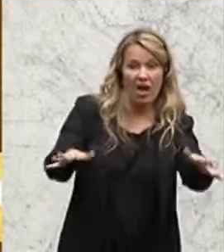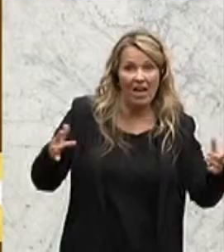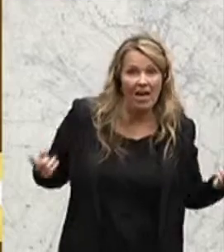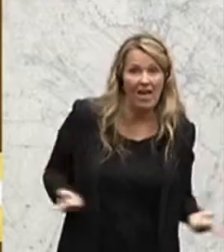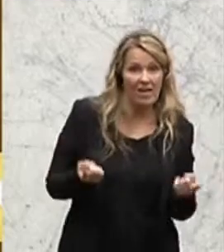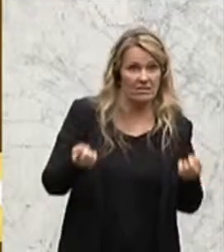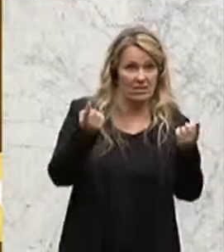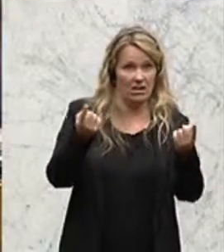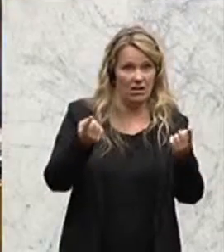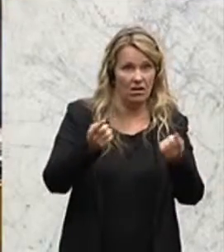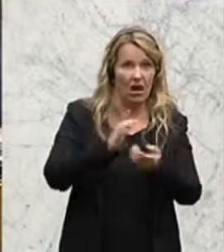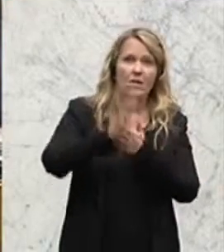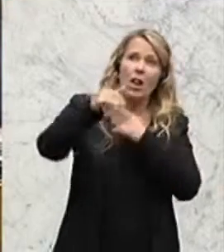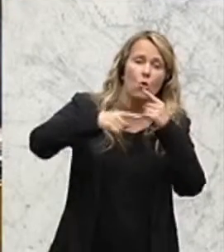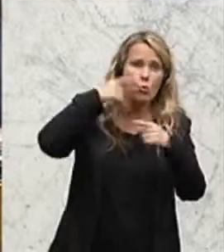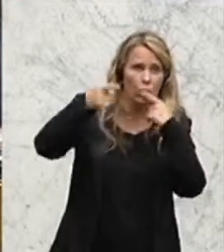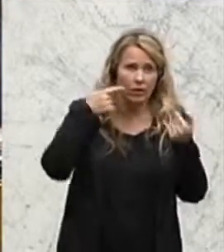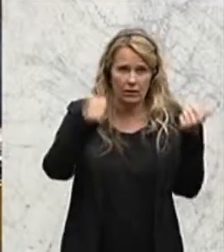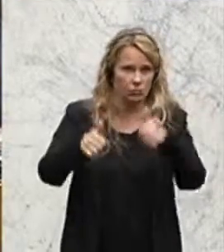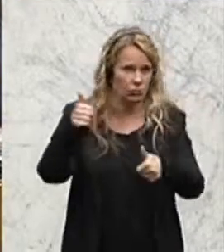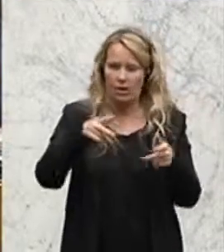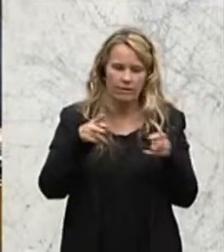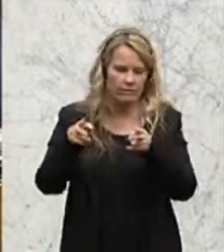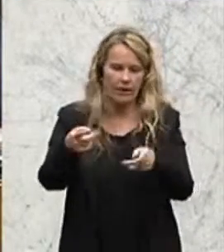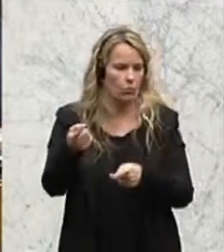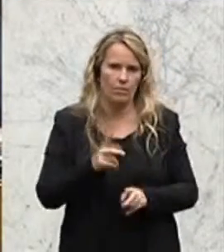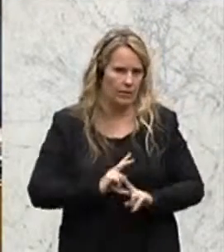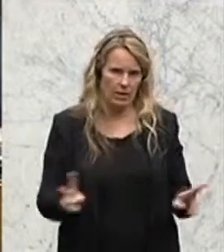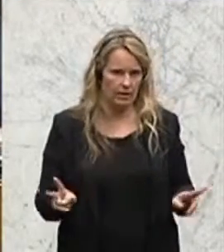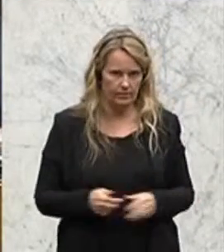Hetze und Polemik werden wir keinen Weg finden.